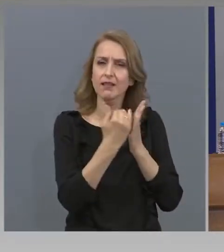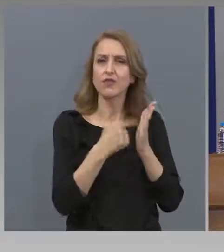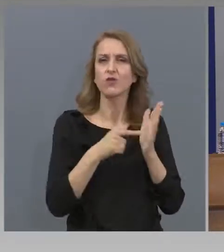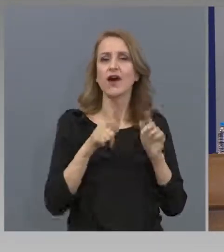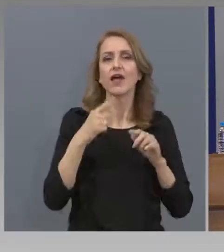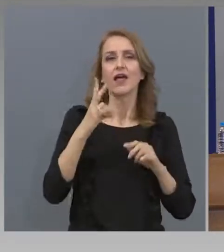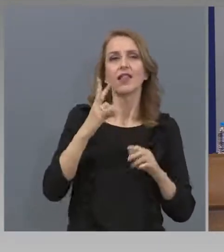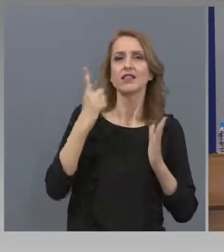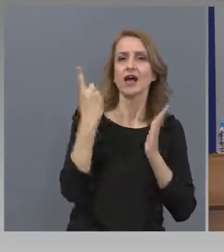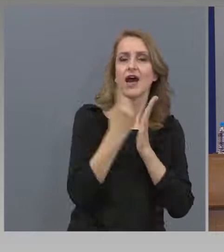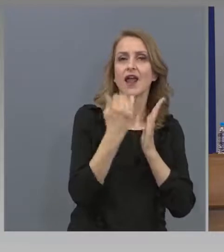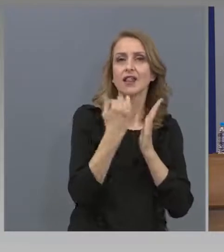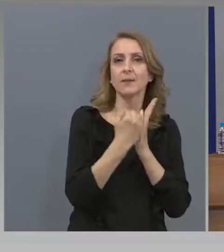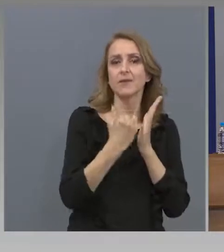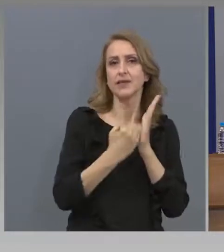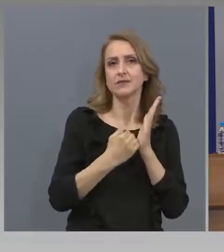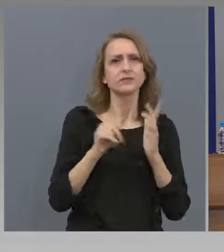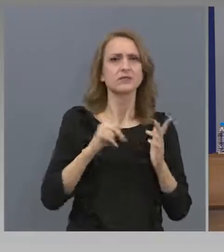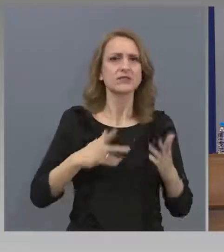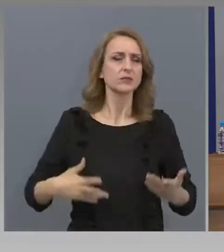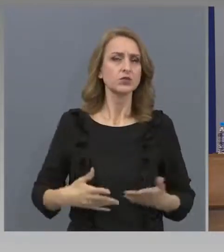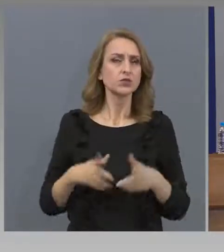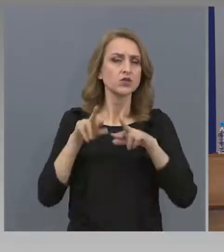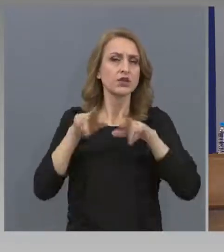Заянно с... Точно така.